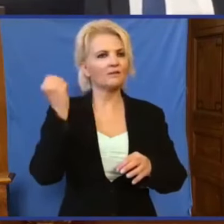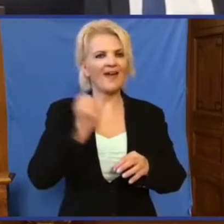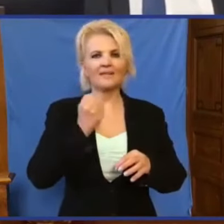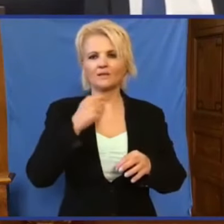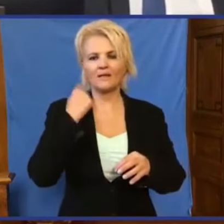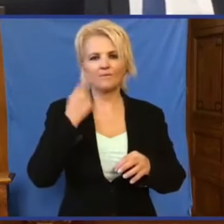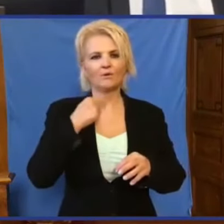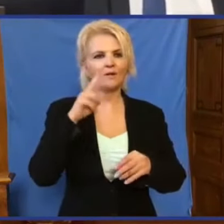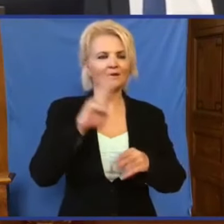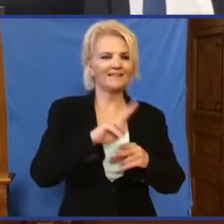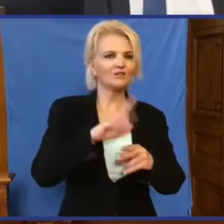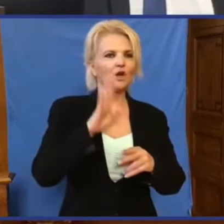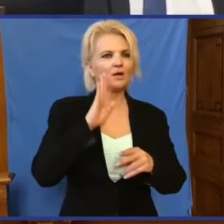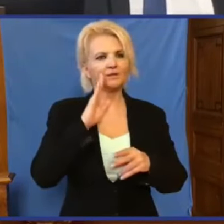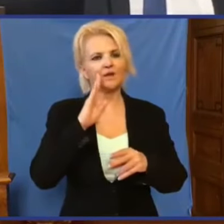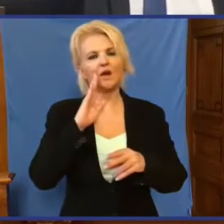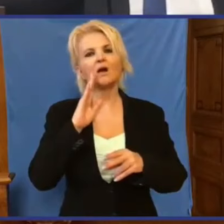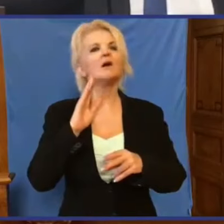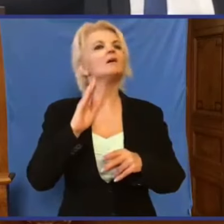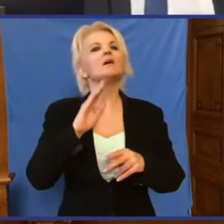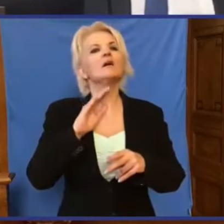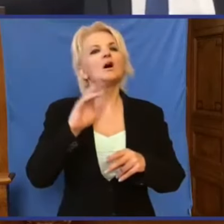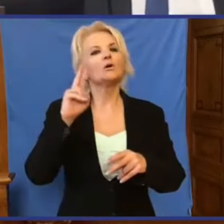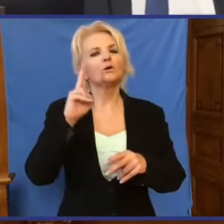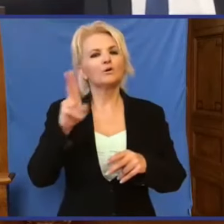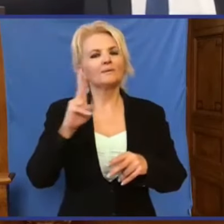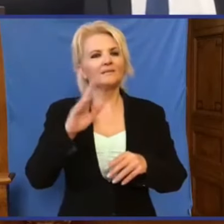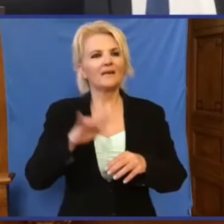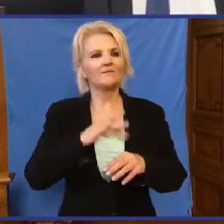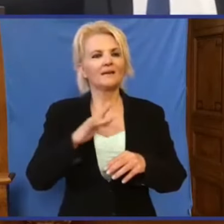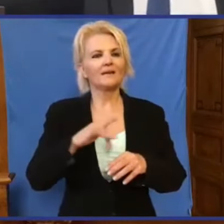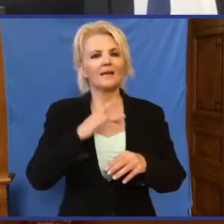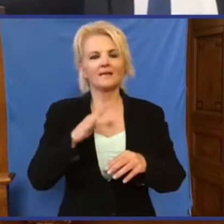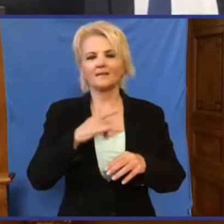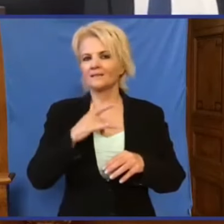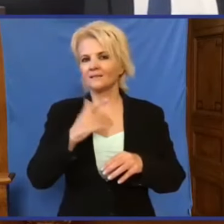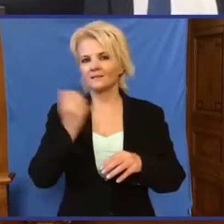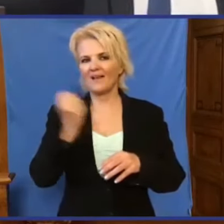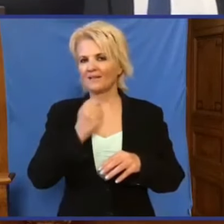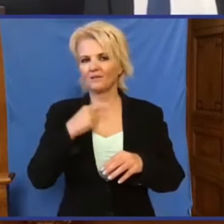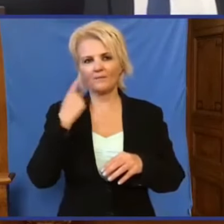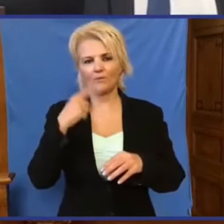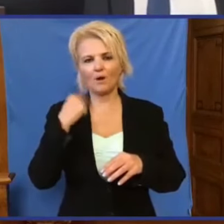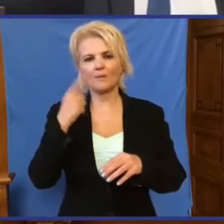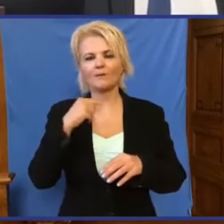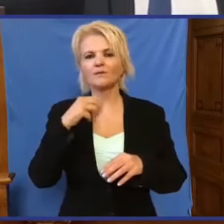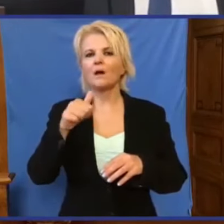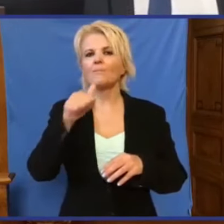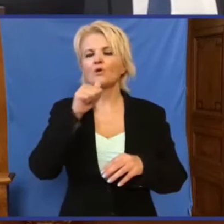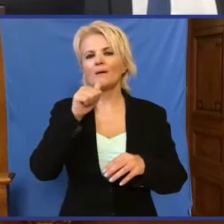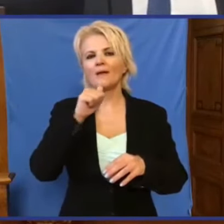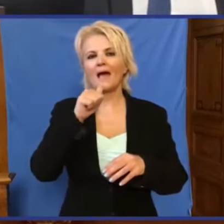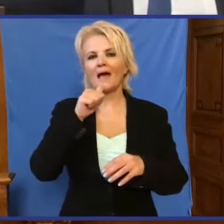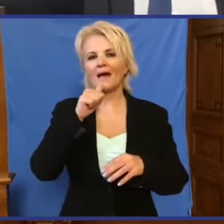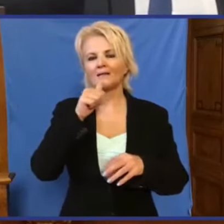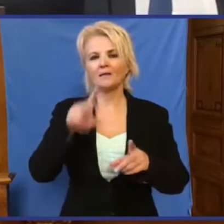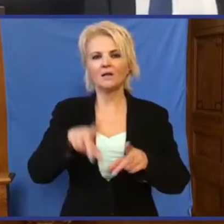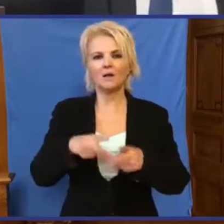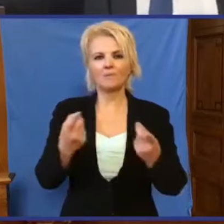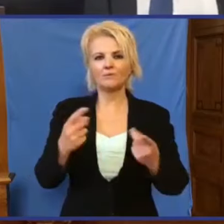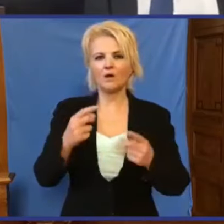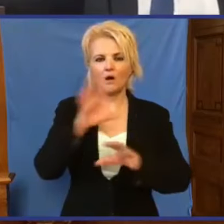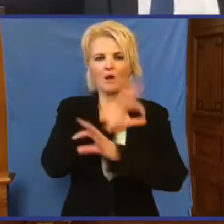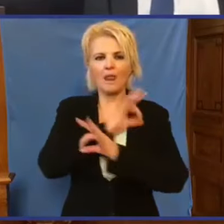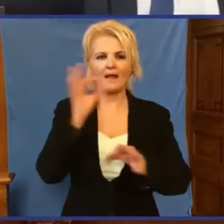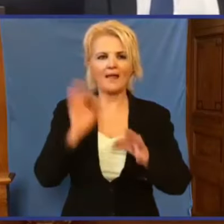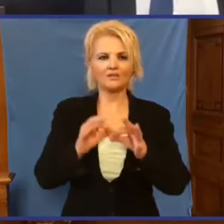meg sem Kis Andrea, sem Krukice Ferenc a promenád Fideszes Szenylapnak sajnálatos haláleset kapcsán. Akkor